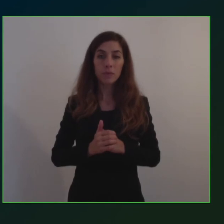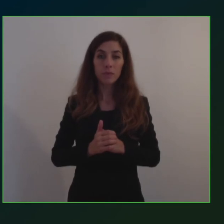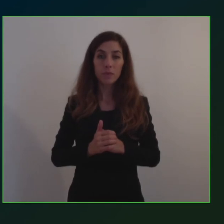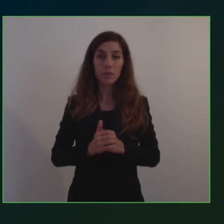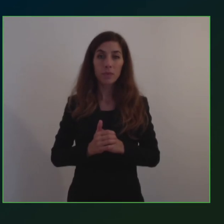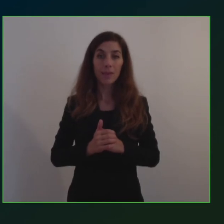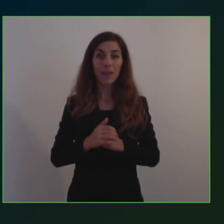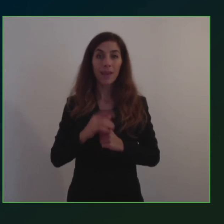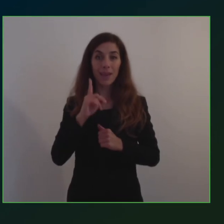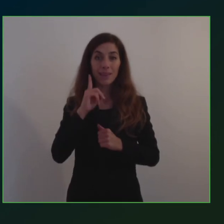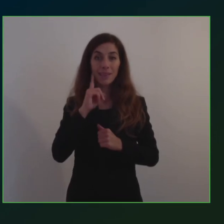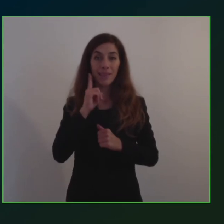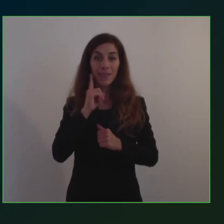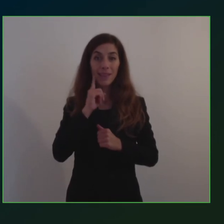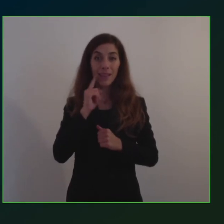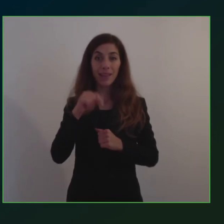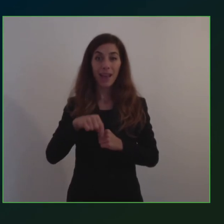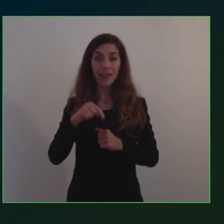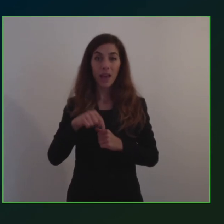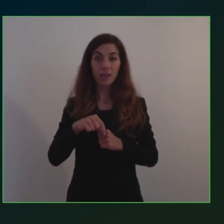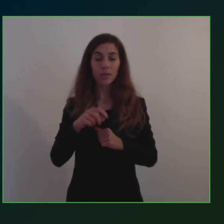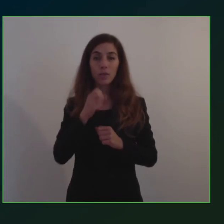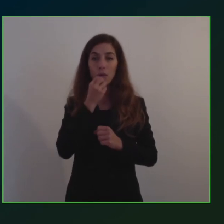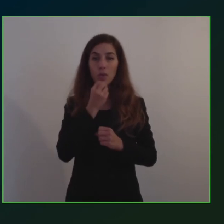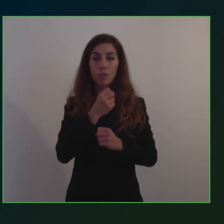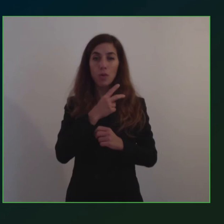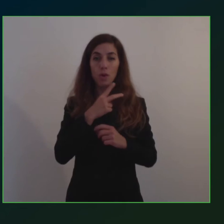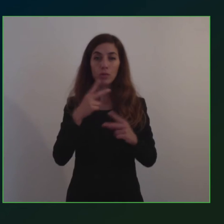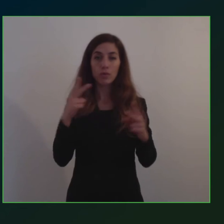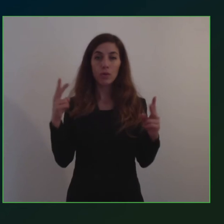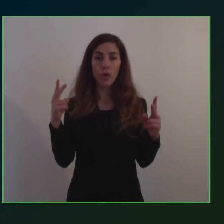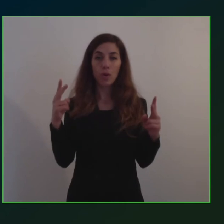Mi sentite adesso? Buongiorno. Perfettamente, la sentiamo benissimo.